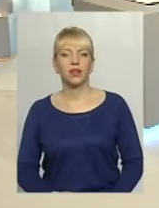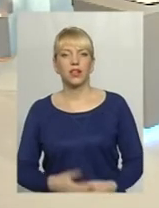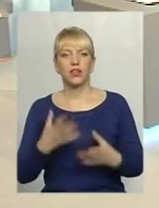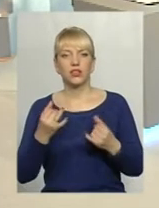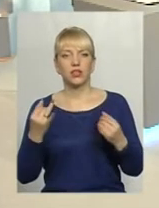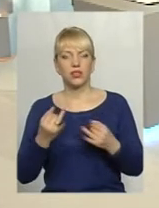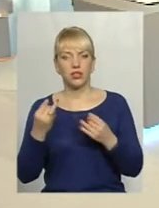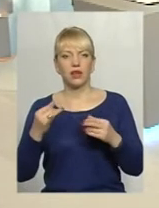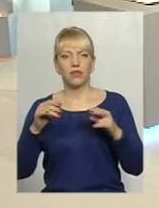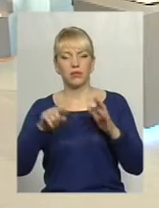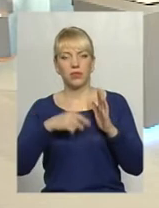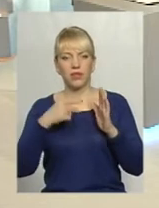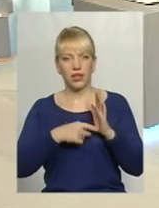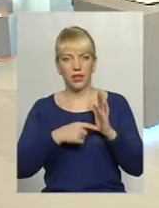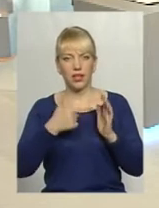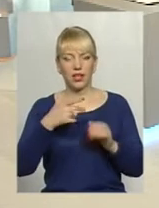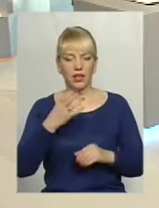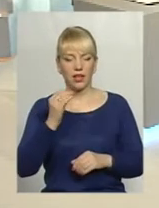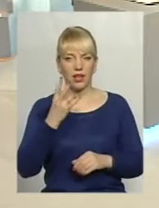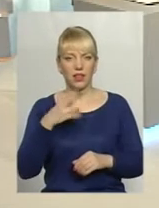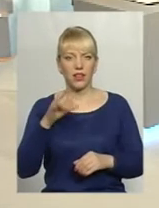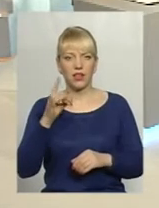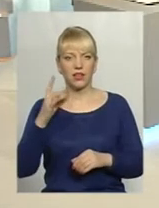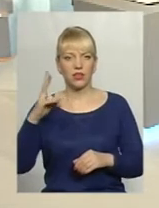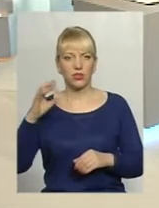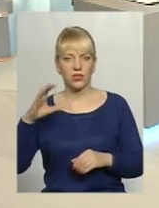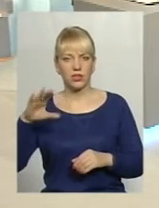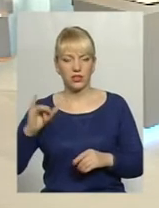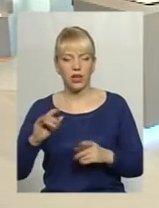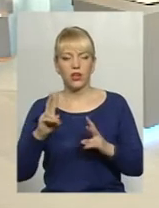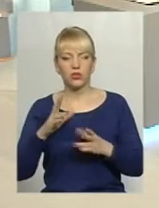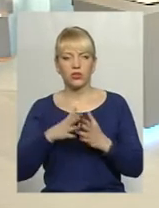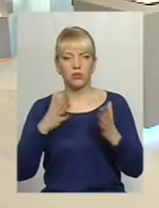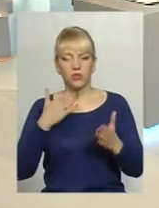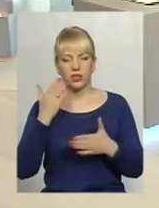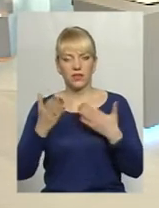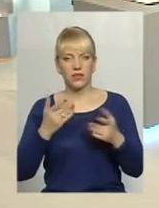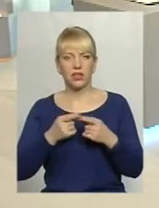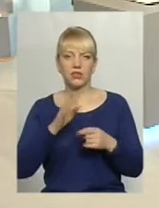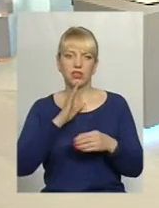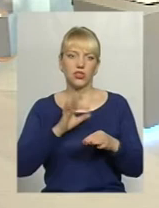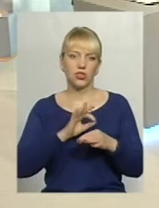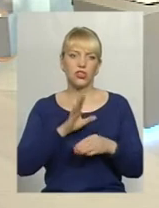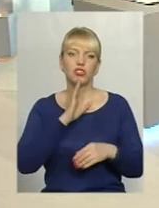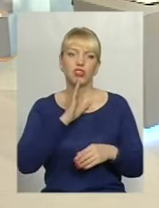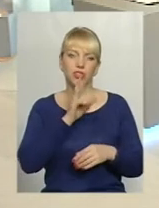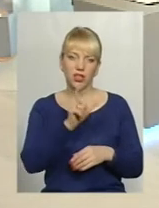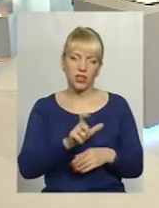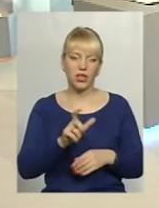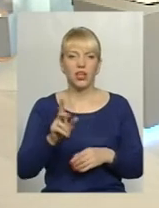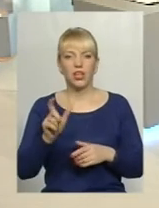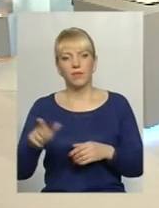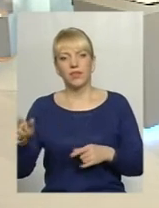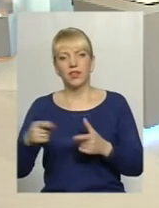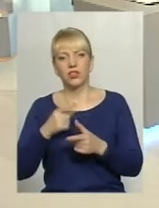питання – гендерний аспект. От чи володіти цифрами хто ж найбільше звертається – чоловіки чи жінки? Якщо говорити по